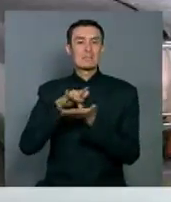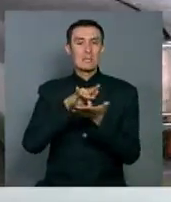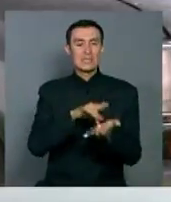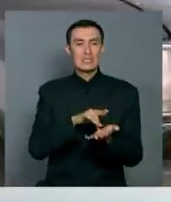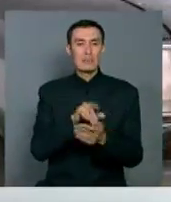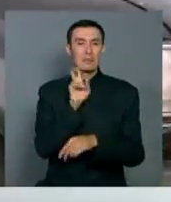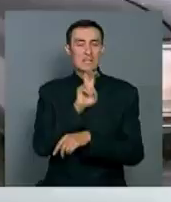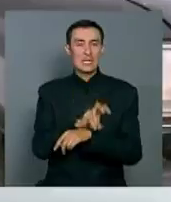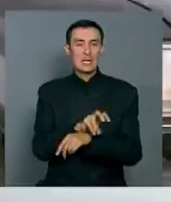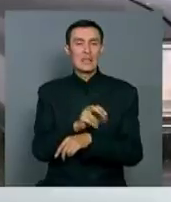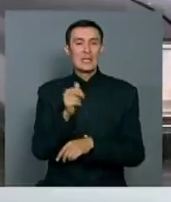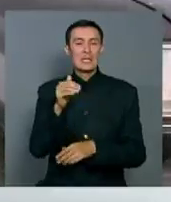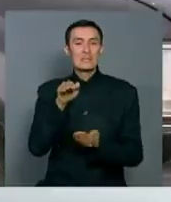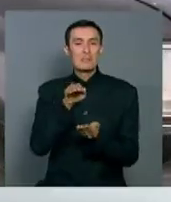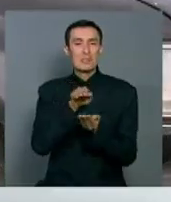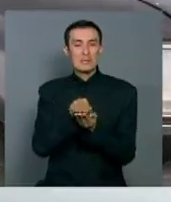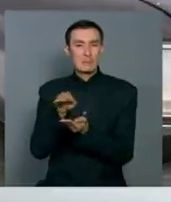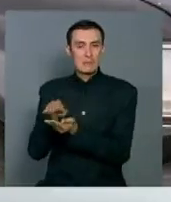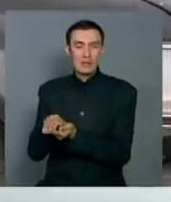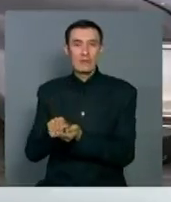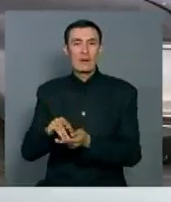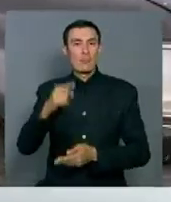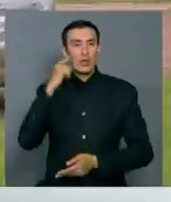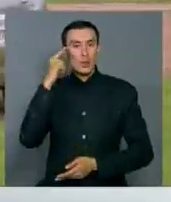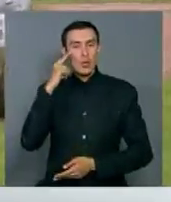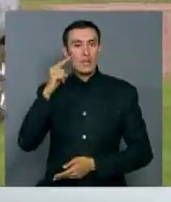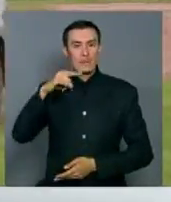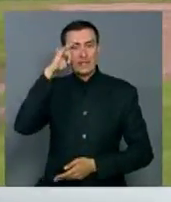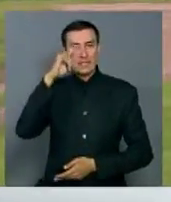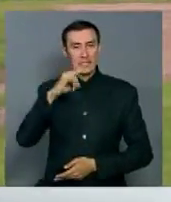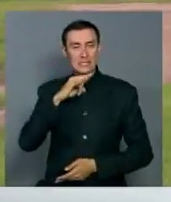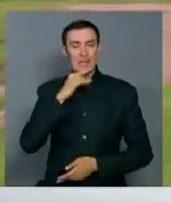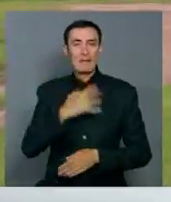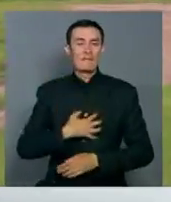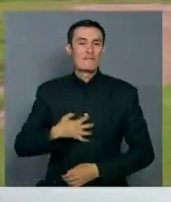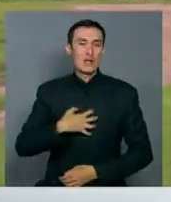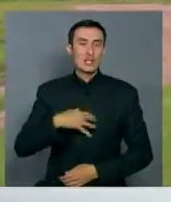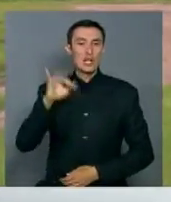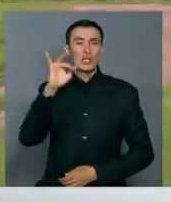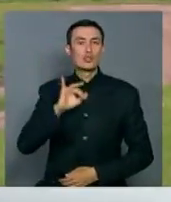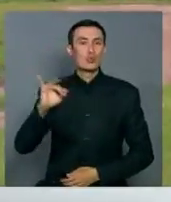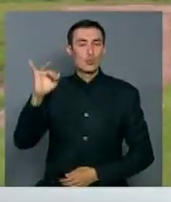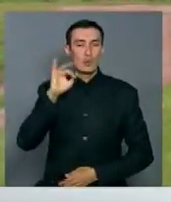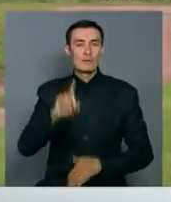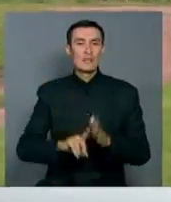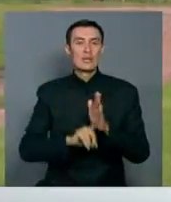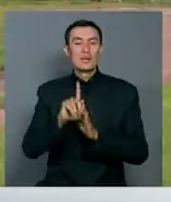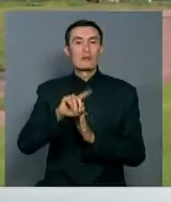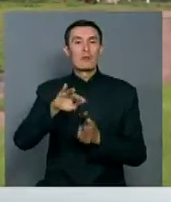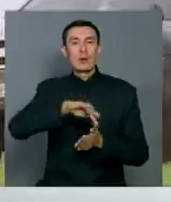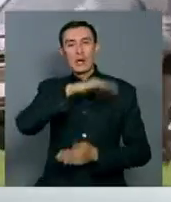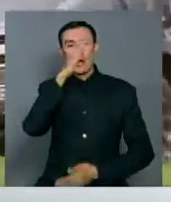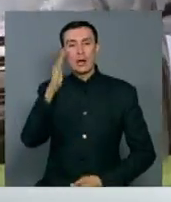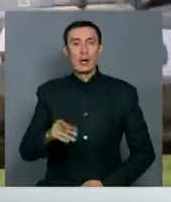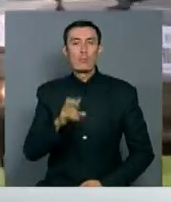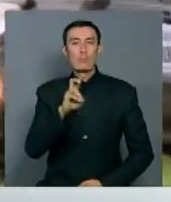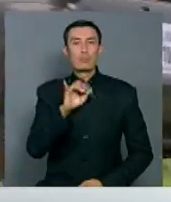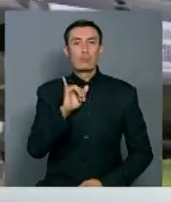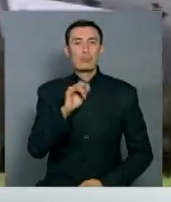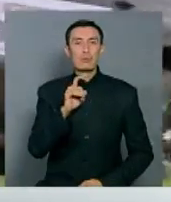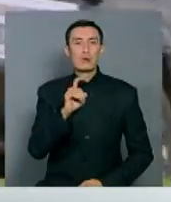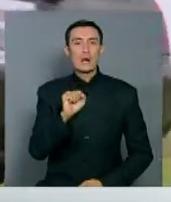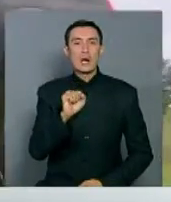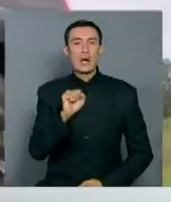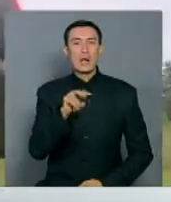сакральные места в Монголии и Казахстане, значимые для тюркской истории. Стартовавшая у священной горы Бурхан-Халдун, группа